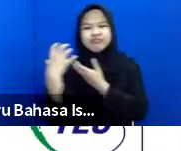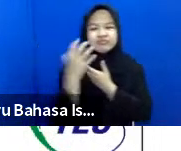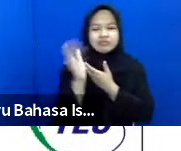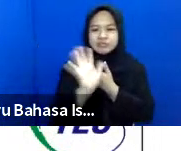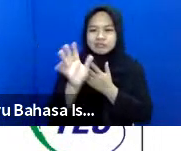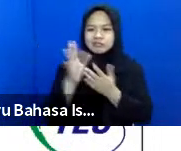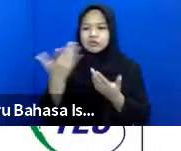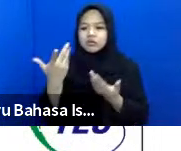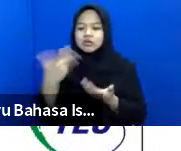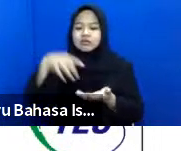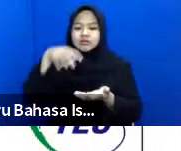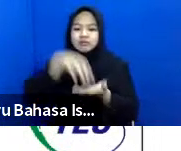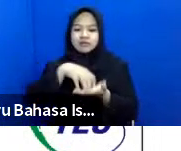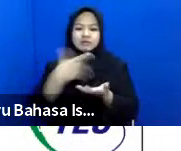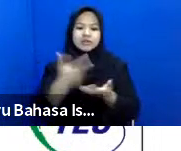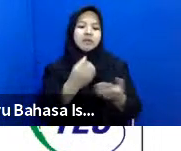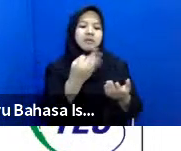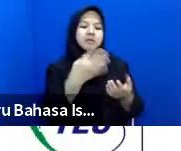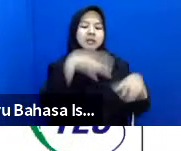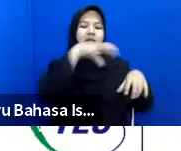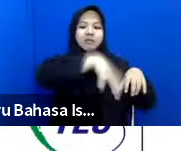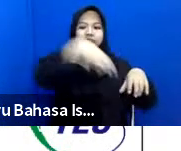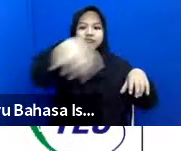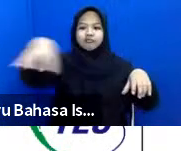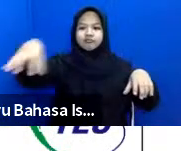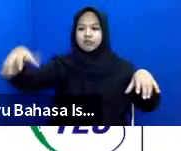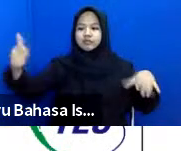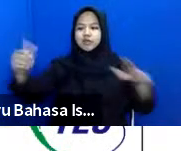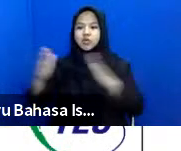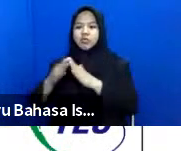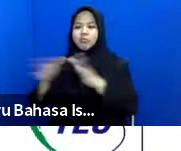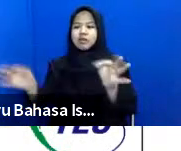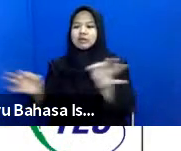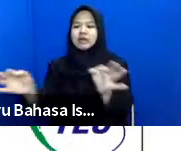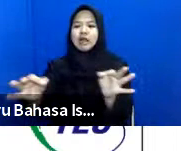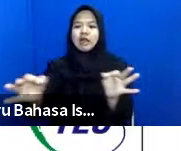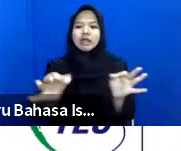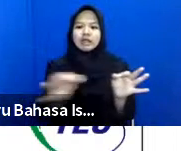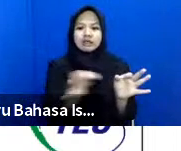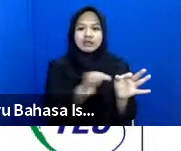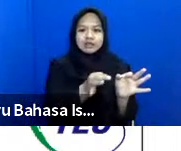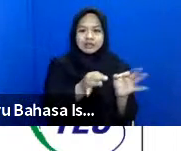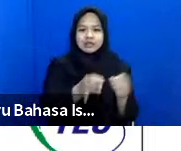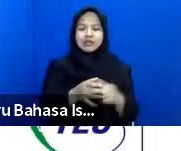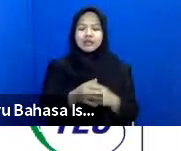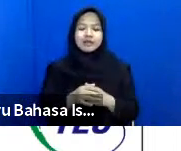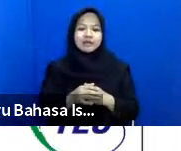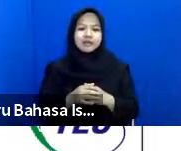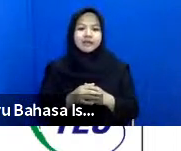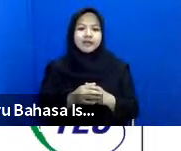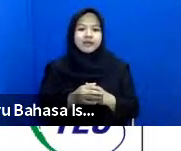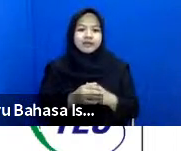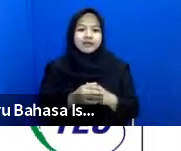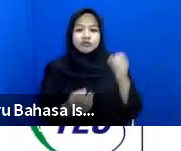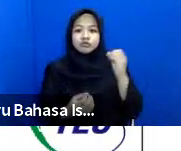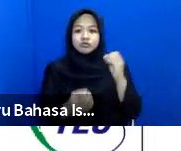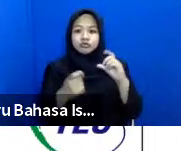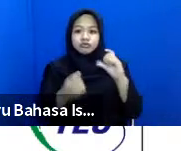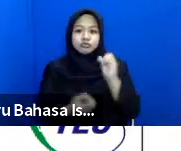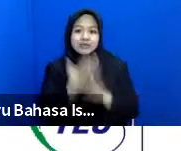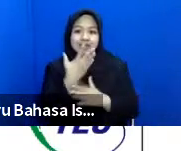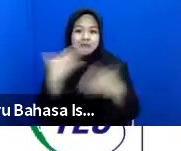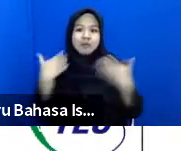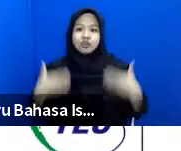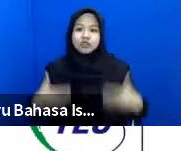distribusinya bisa dibagi ke beberapa tempat untuk menekatkan ke rumah tinggal mereka kemudian sumber daya manusia